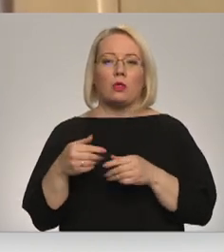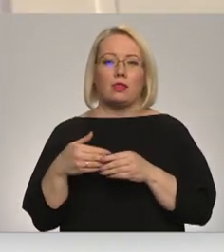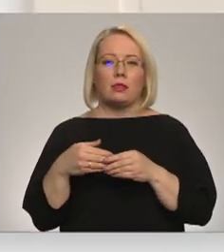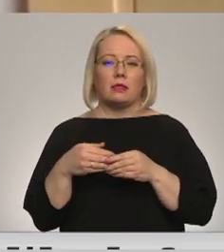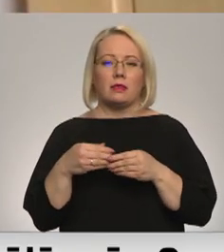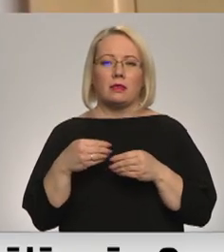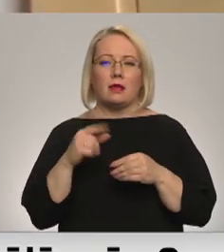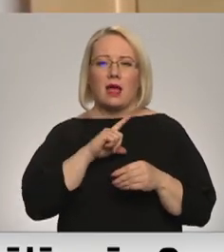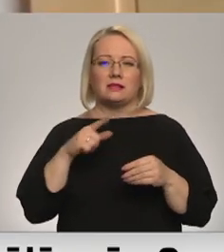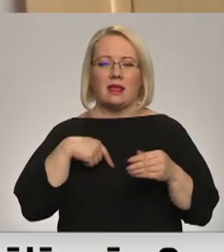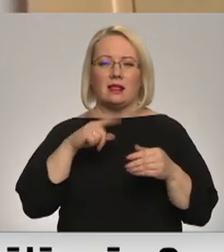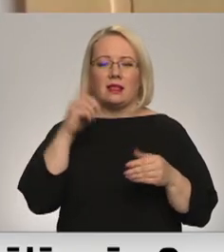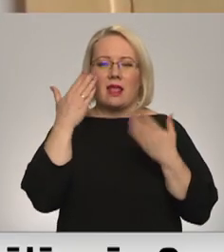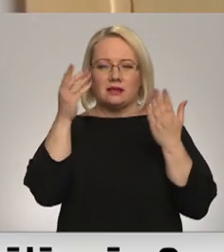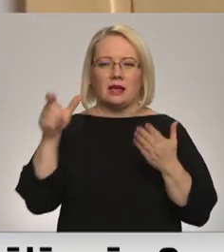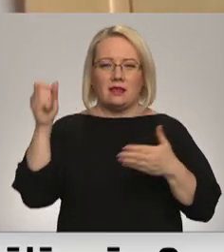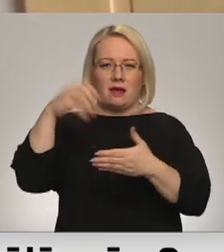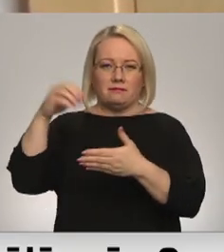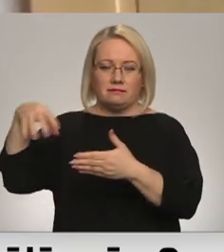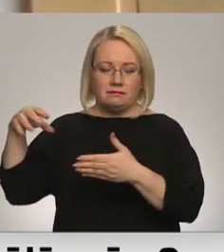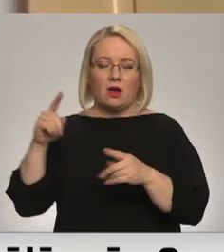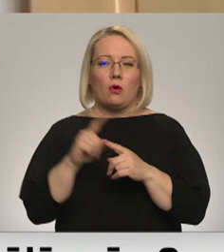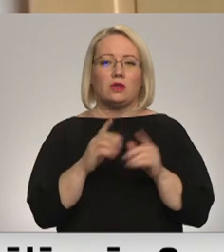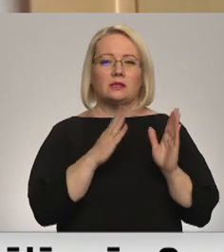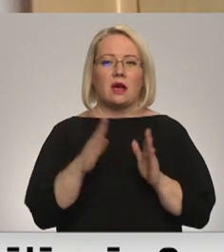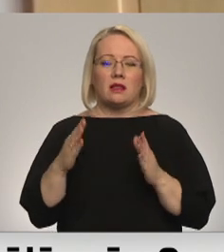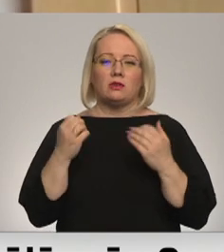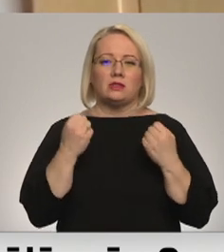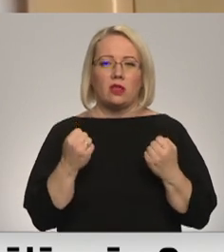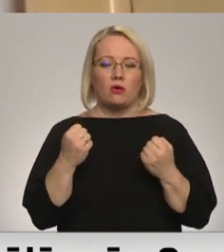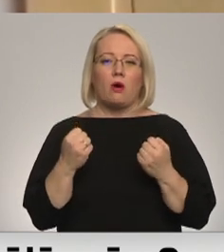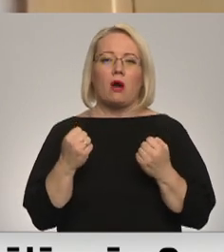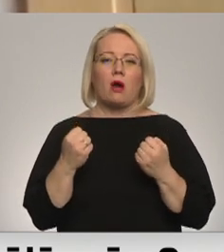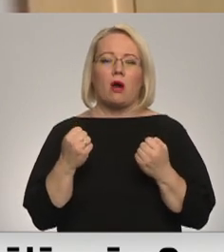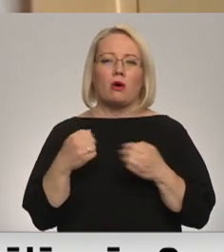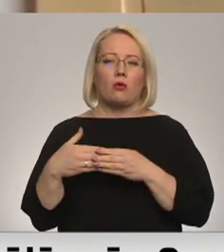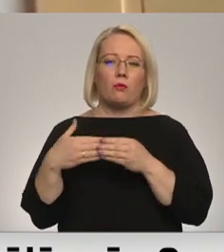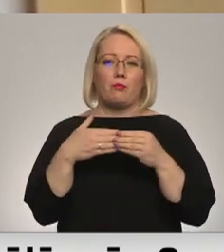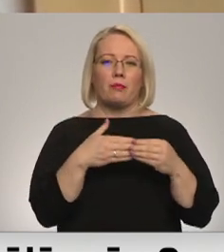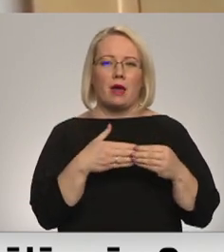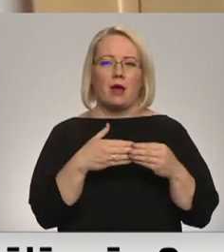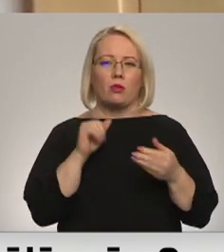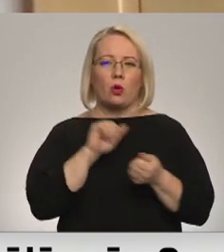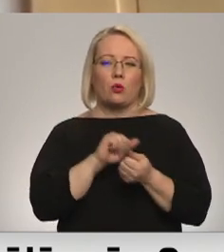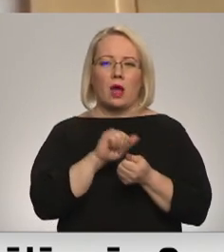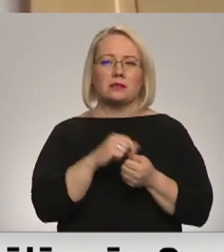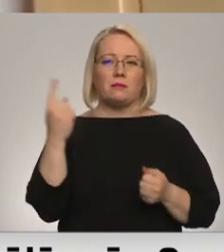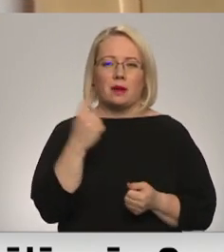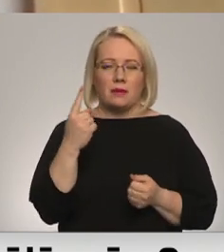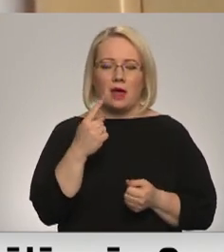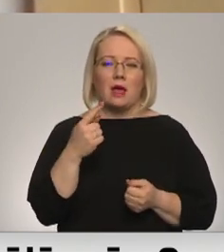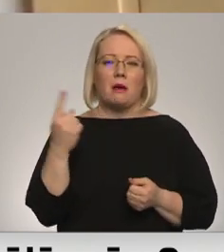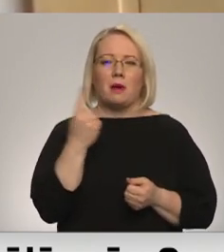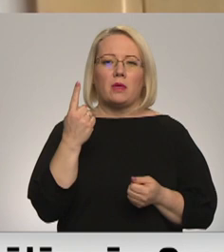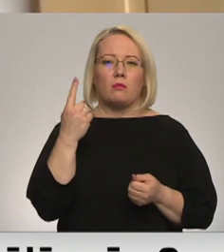lasītājiem sagatavot to saturu. Tātad mēs piegādāsim pirmdien un otrudien. Tātad pirmdienā būs